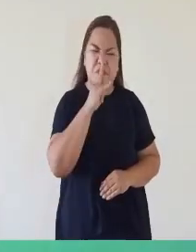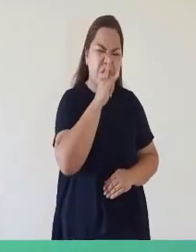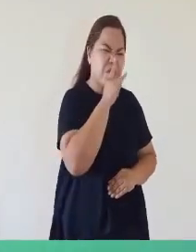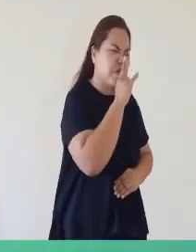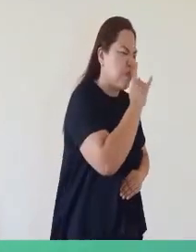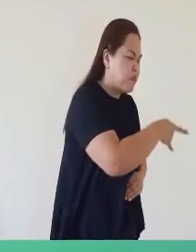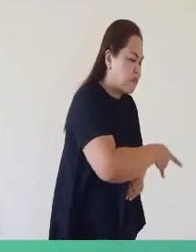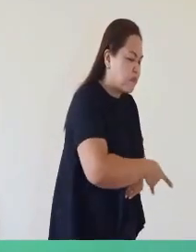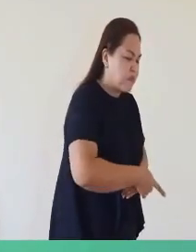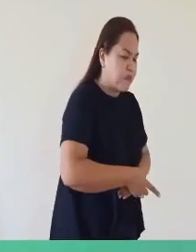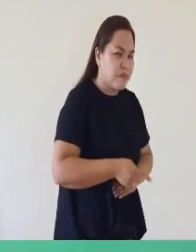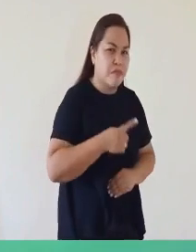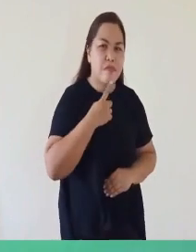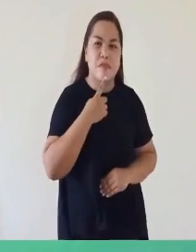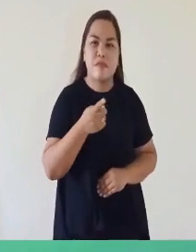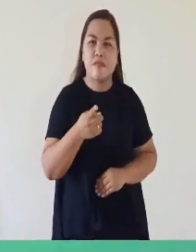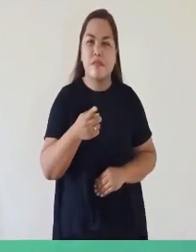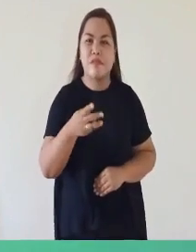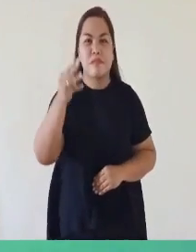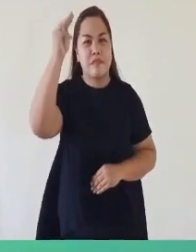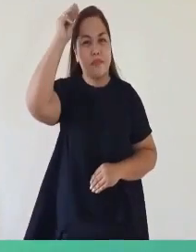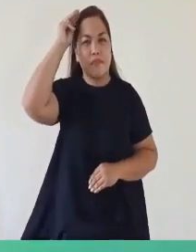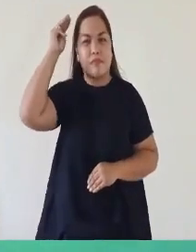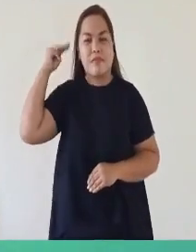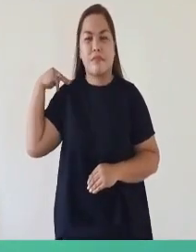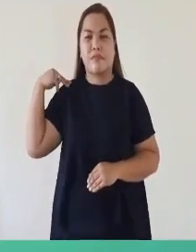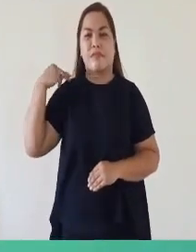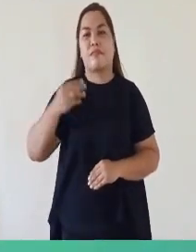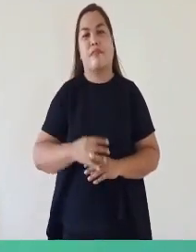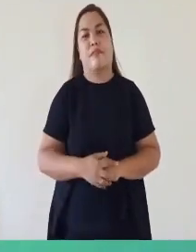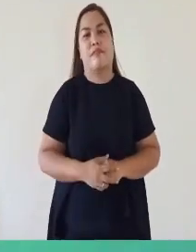Naiinis pa'ng Huwi ka Ni Maya